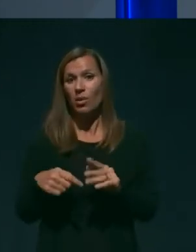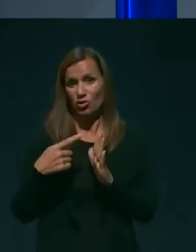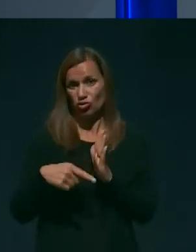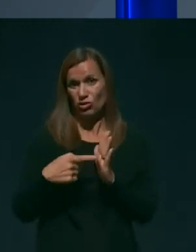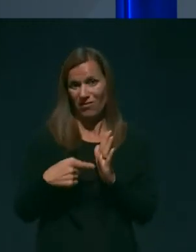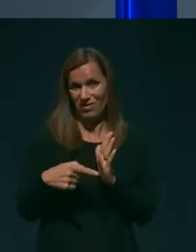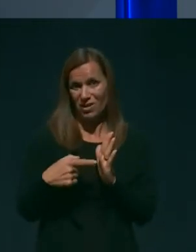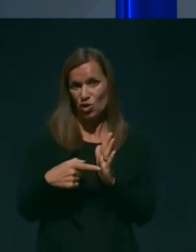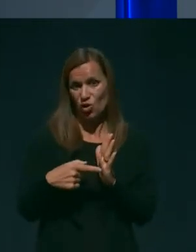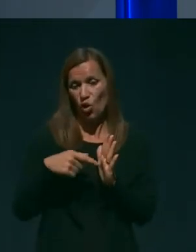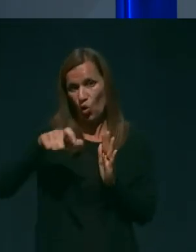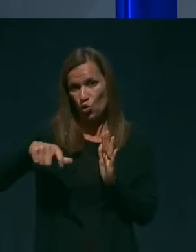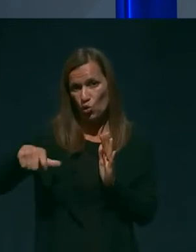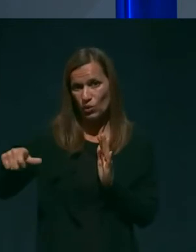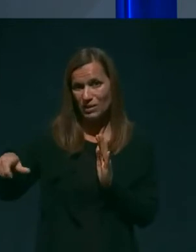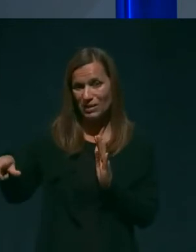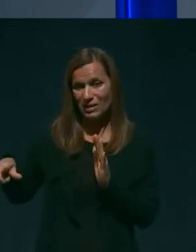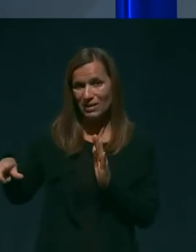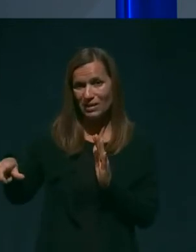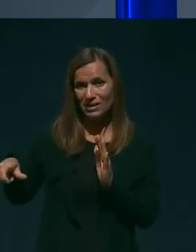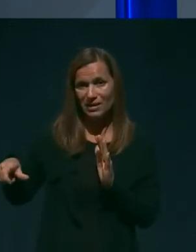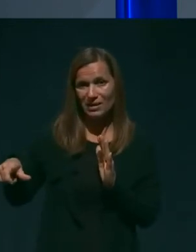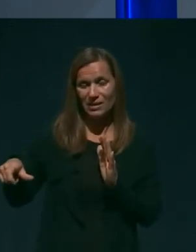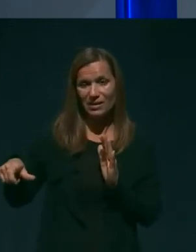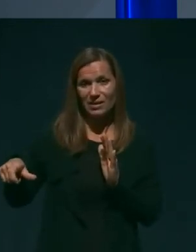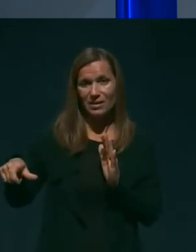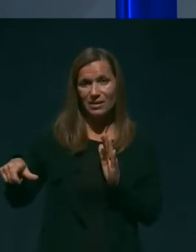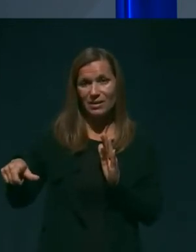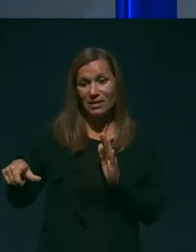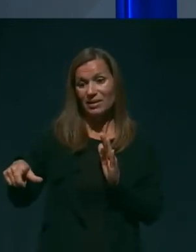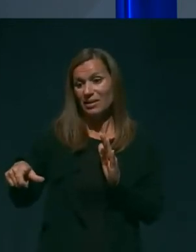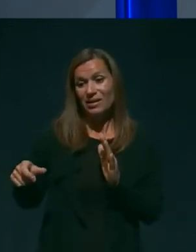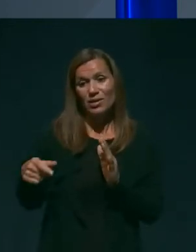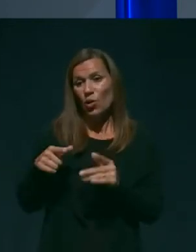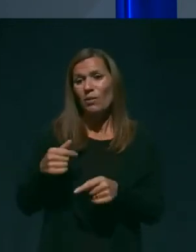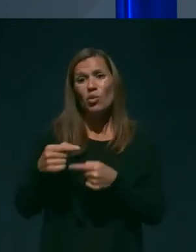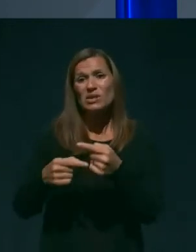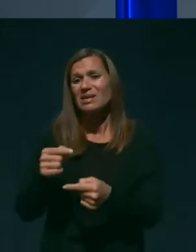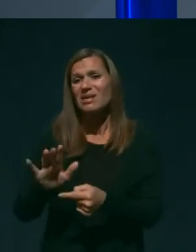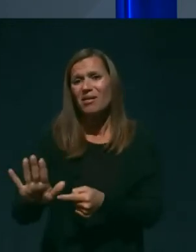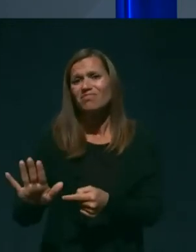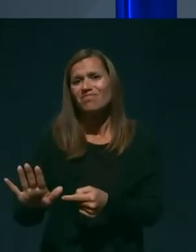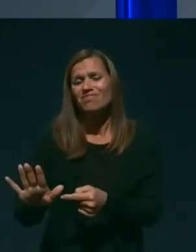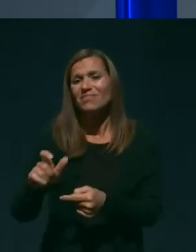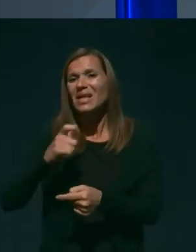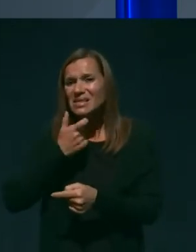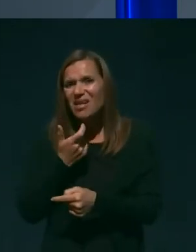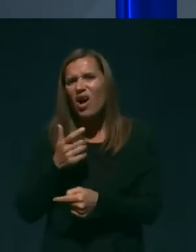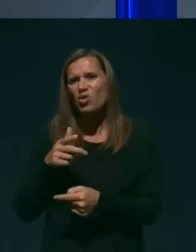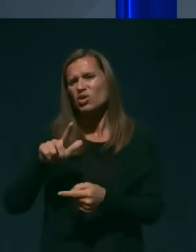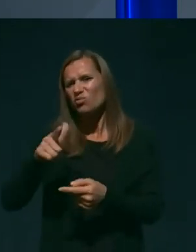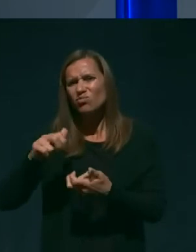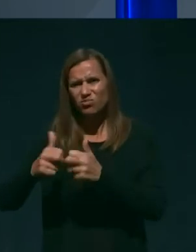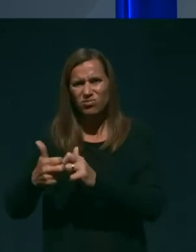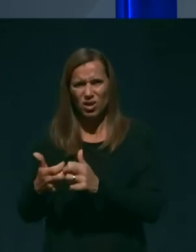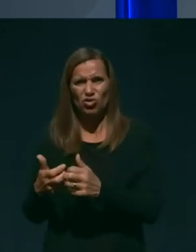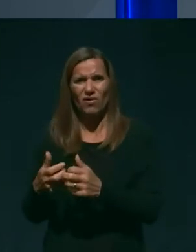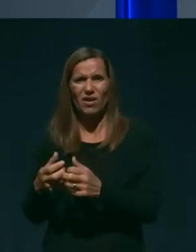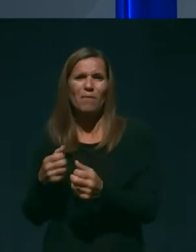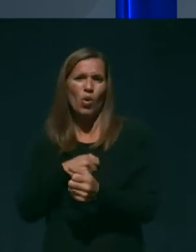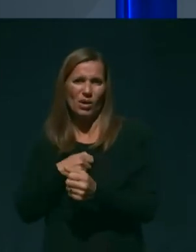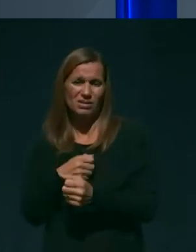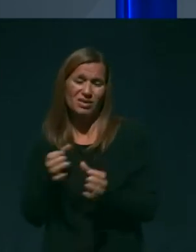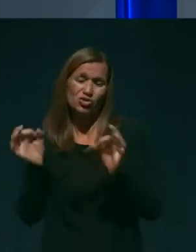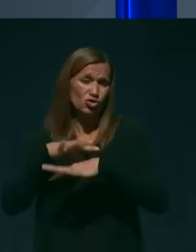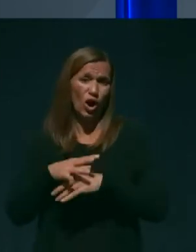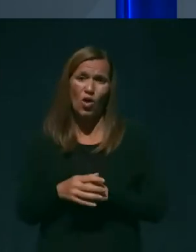skupine, kateri pripadajo žal. Mislim, da je bilo prej v predhodnih predstavitvah dobro